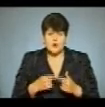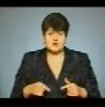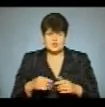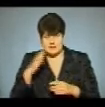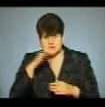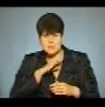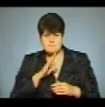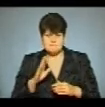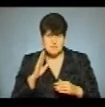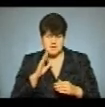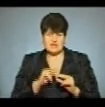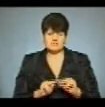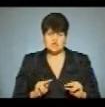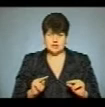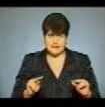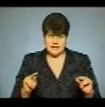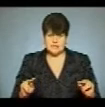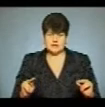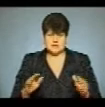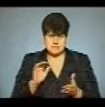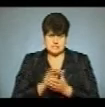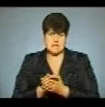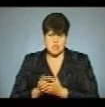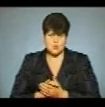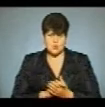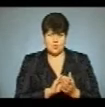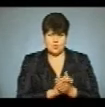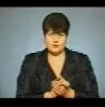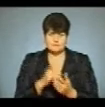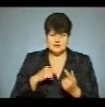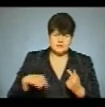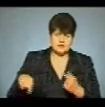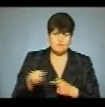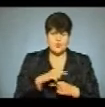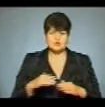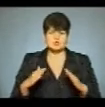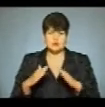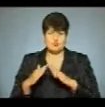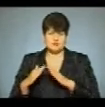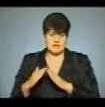батьки, вчителі, знайомі, навколишні будинки.